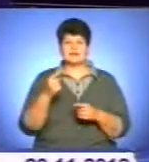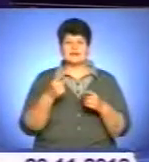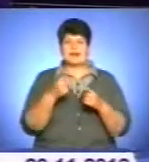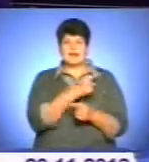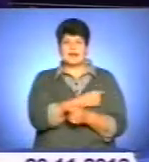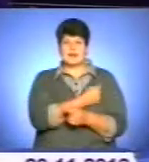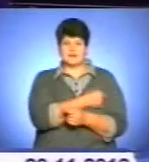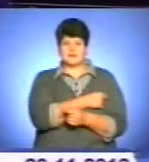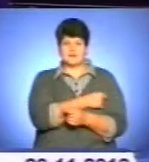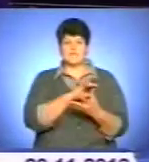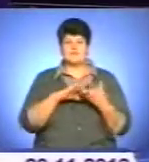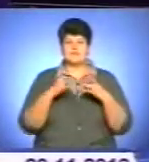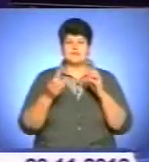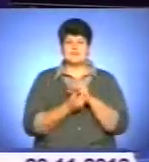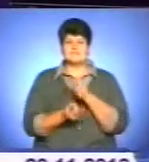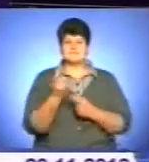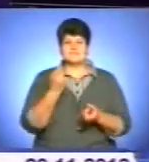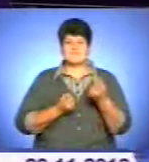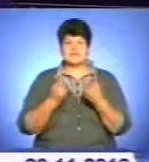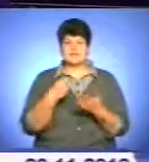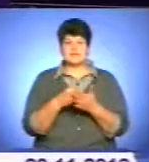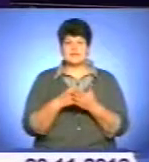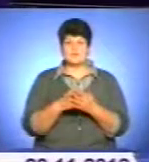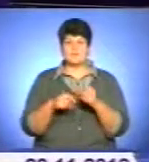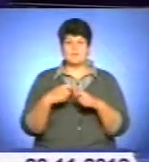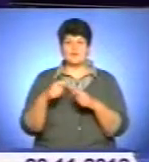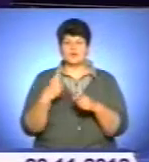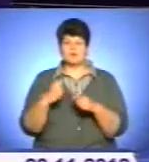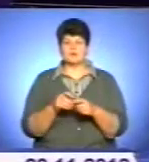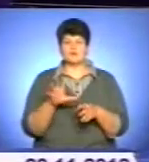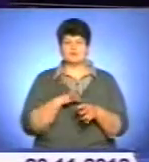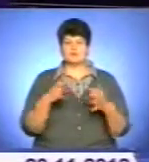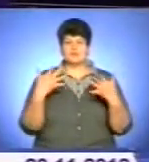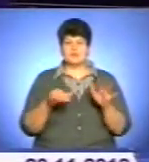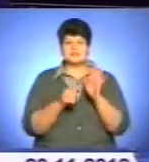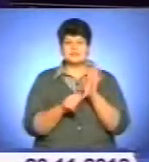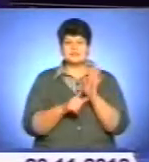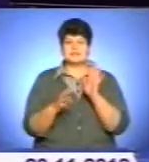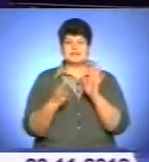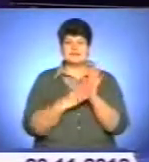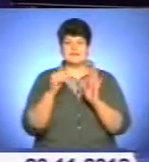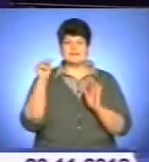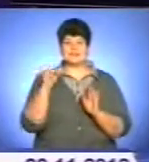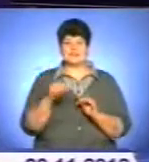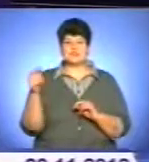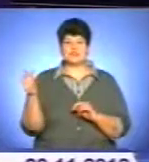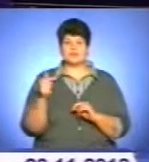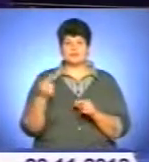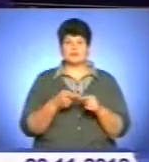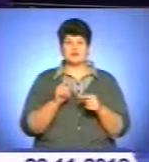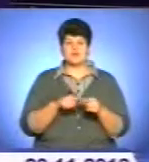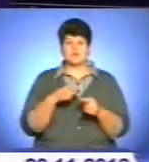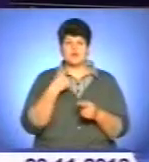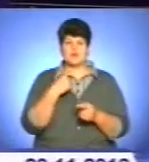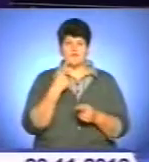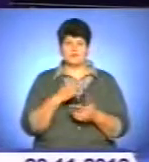лікарні. У результаті виявили фінансові порушення, що призвели до втрат майже 69 тисяч гривень, повідомляє прес-служба